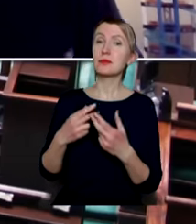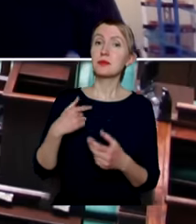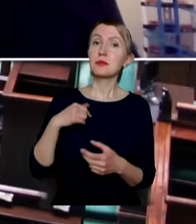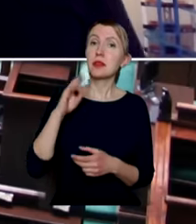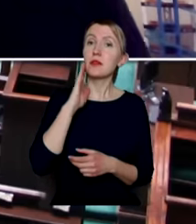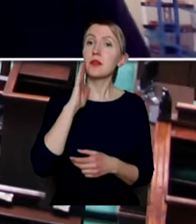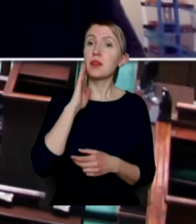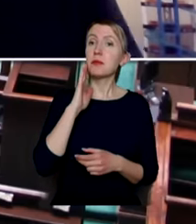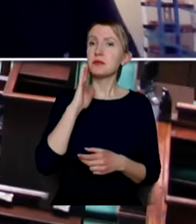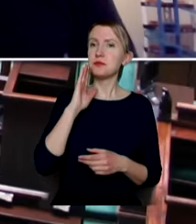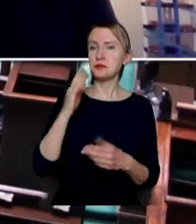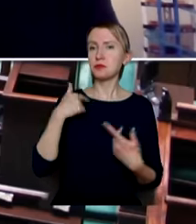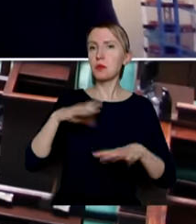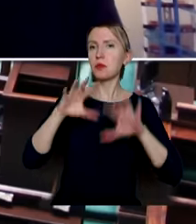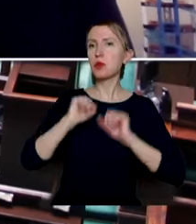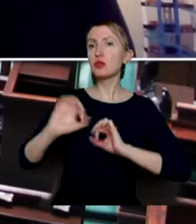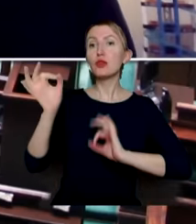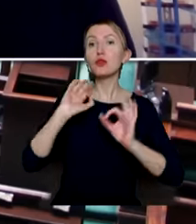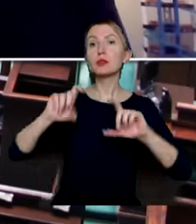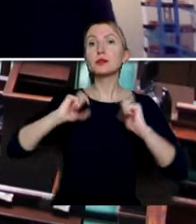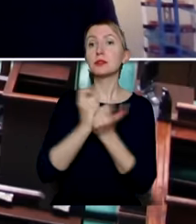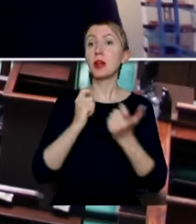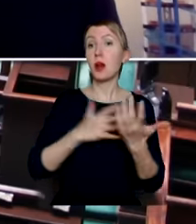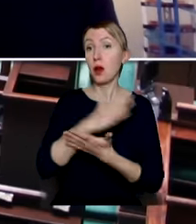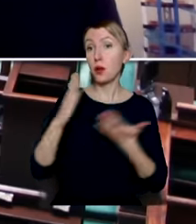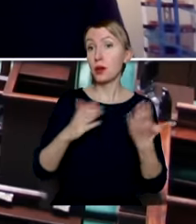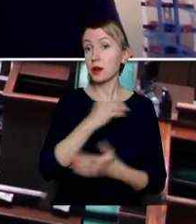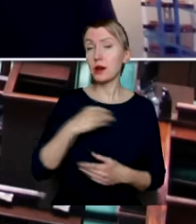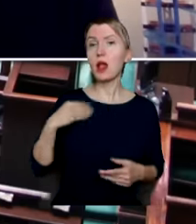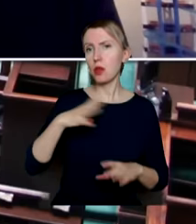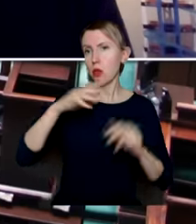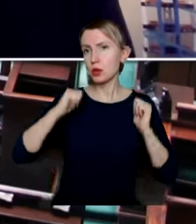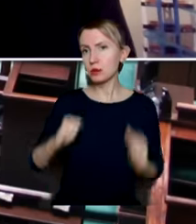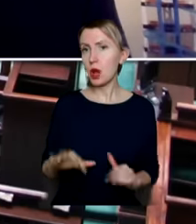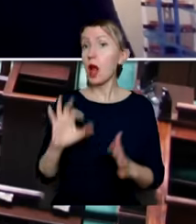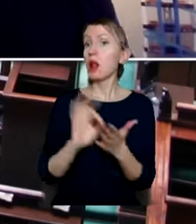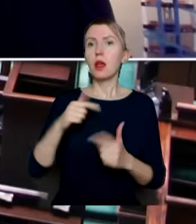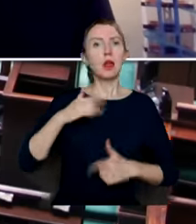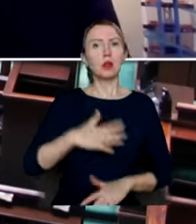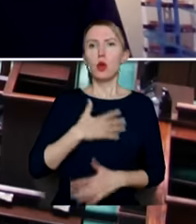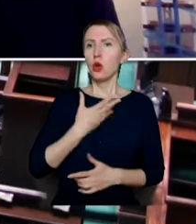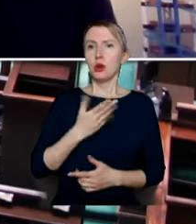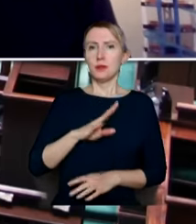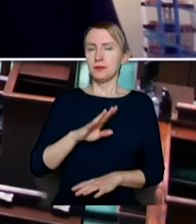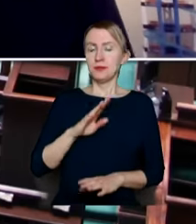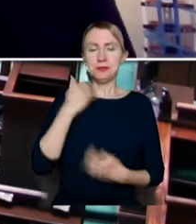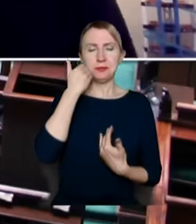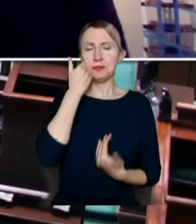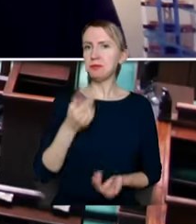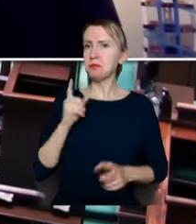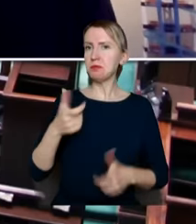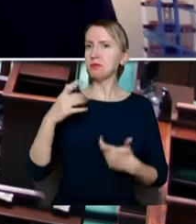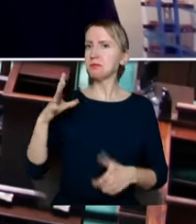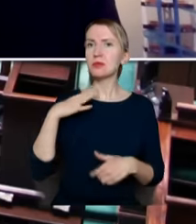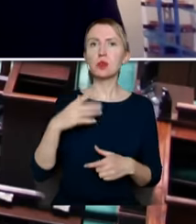wiem, do mnie docierały informacje z całego kraju, to było spokojnie, ale tutaj jestem zdumiony i zażenowany tym, co się zadziało w